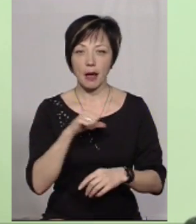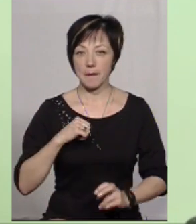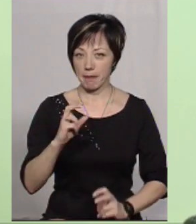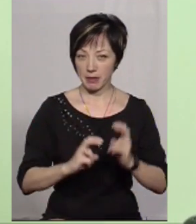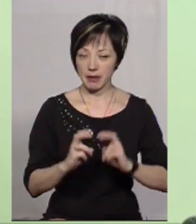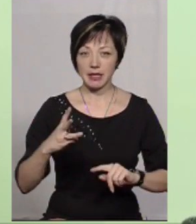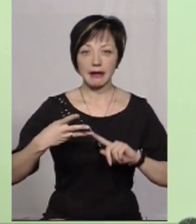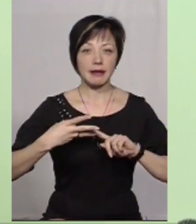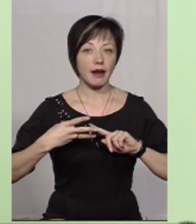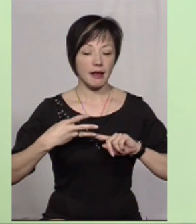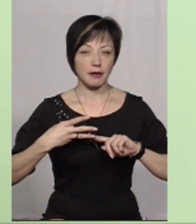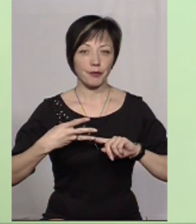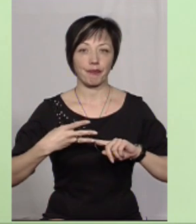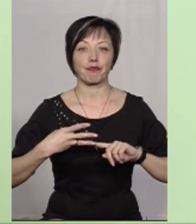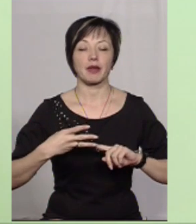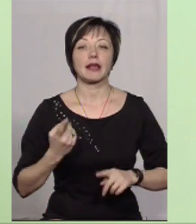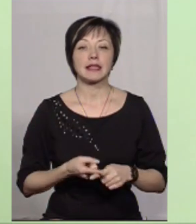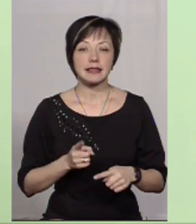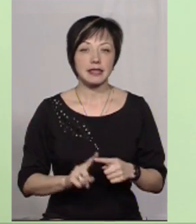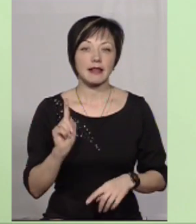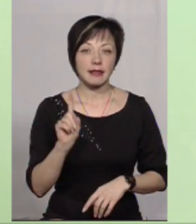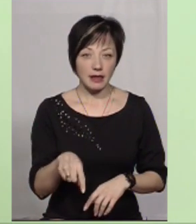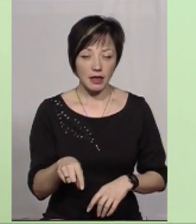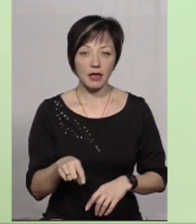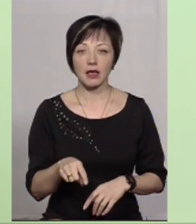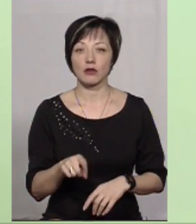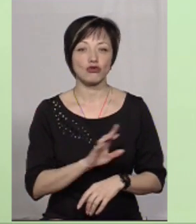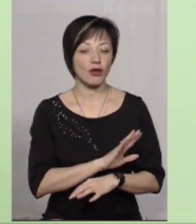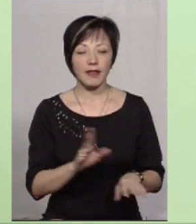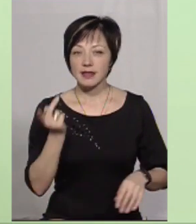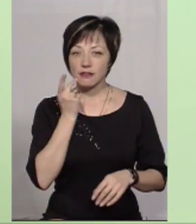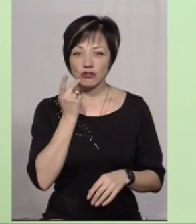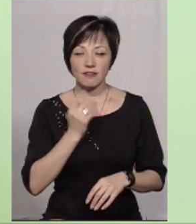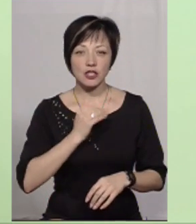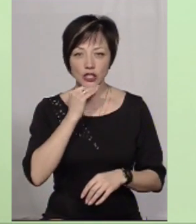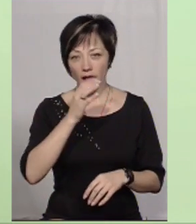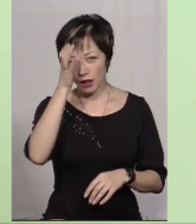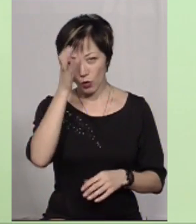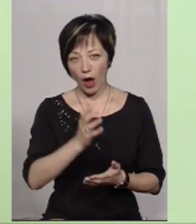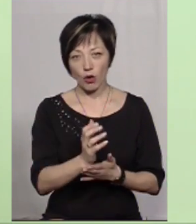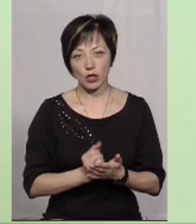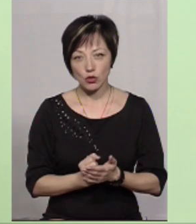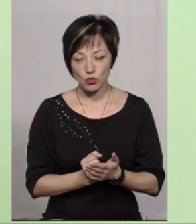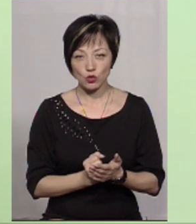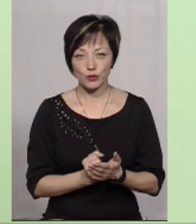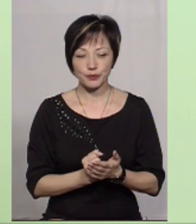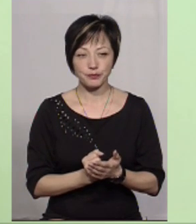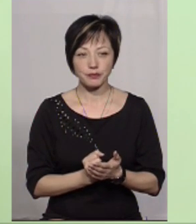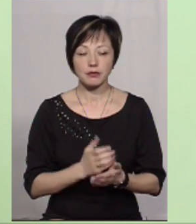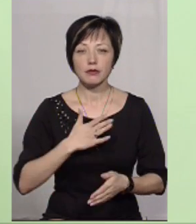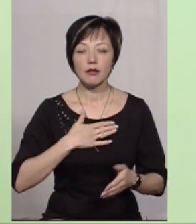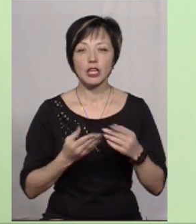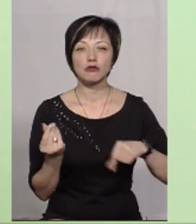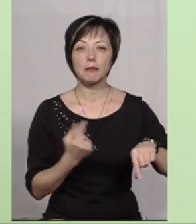І третє, я би сказав, це те, що не завжди вистачає інтелектуального ресурсу, тобто капіталу. Нас